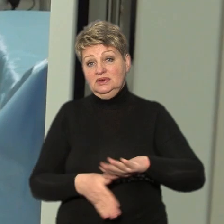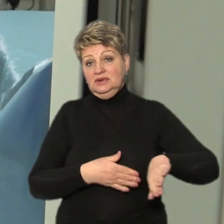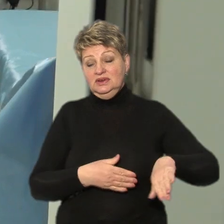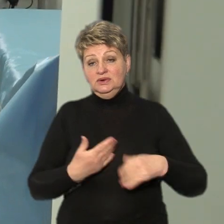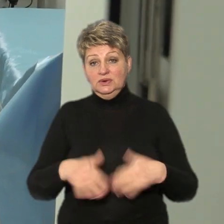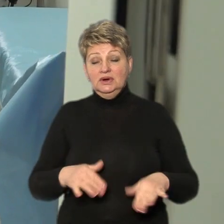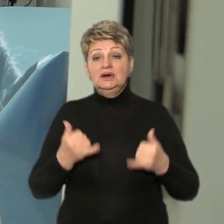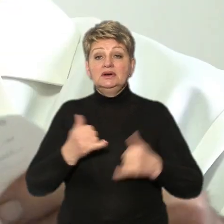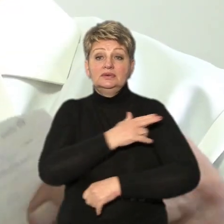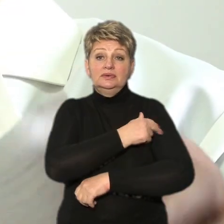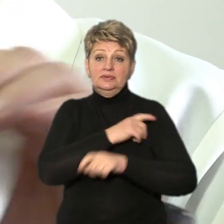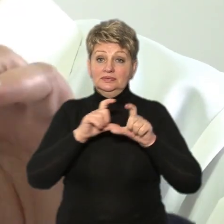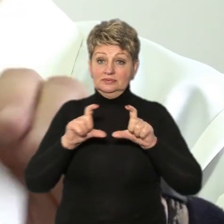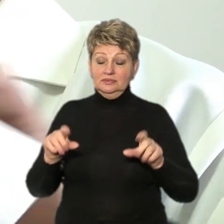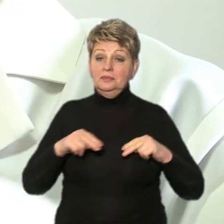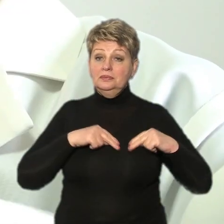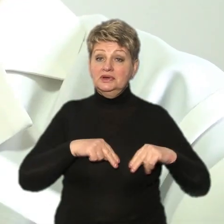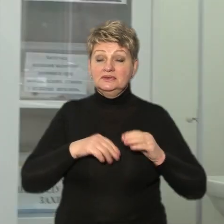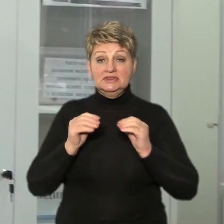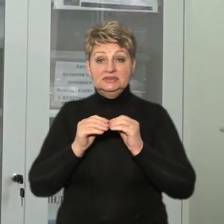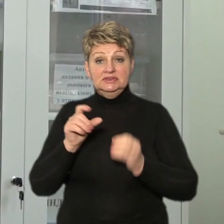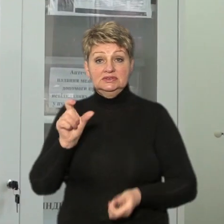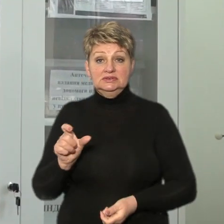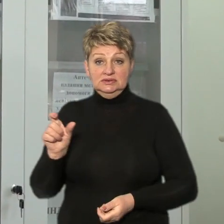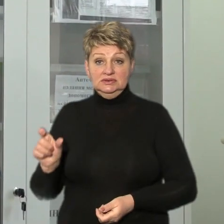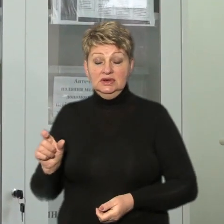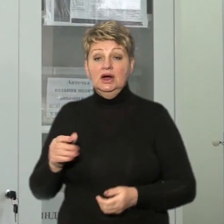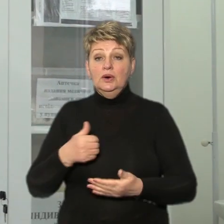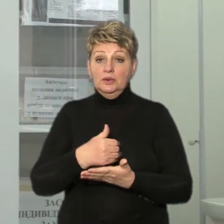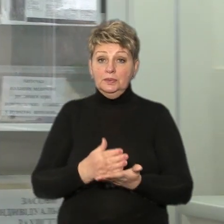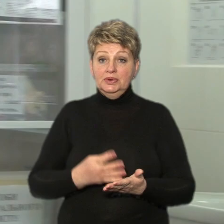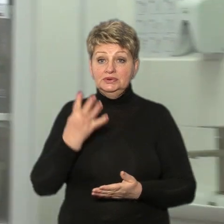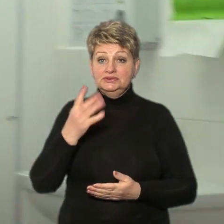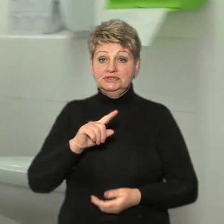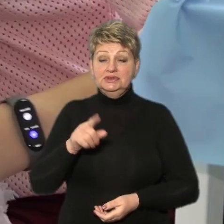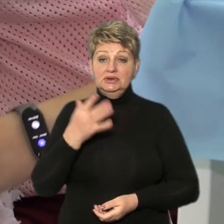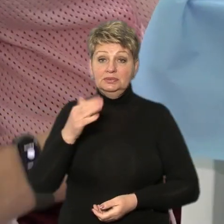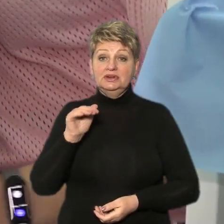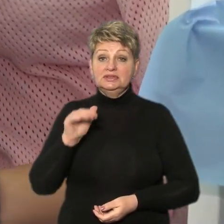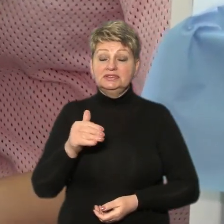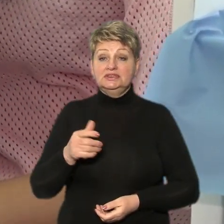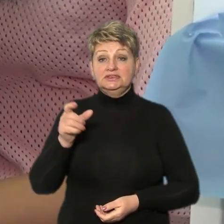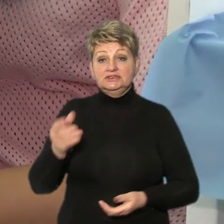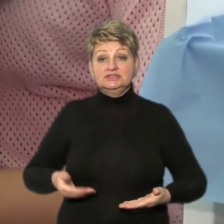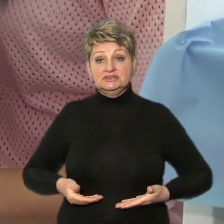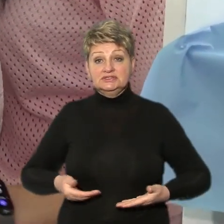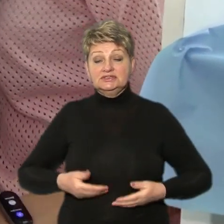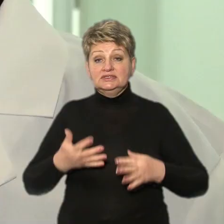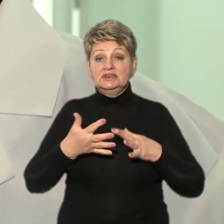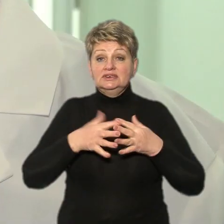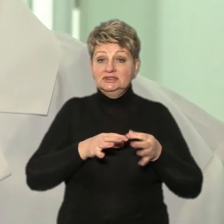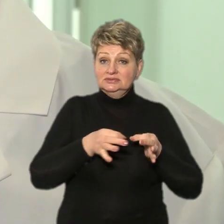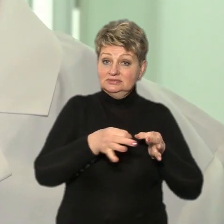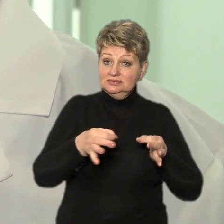працюватиме 10 людей, розповідає Валерій Грошев. Тут обслуговують 4,5 тисяч жителів Богодухівки та прилеглих сіл.